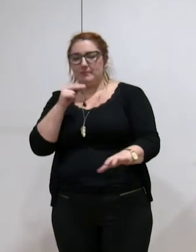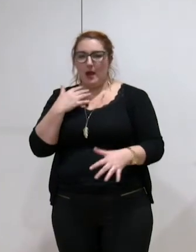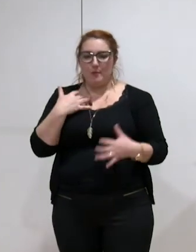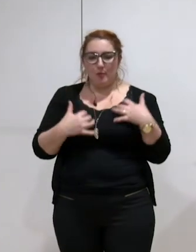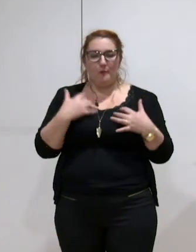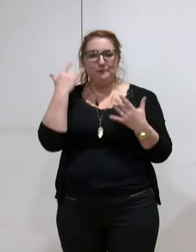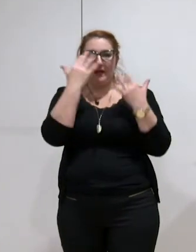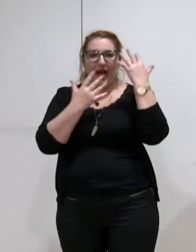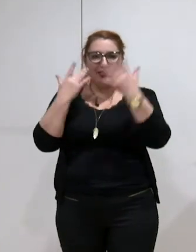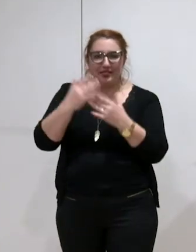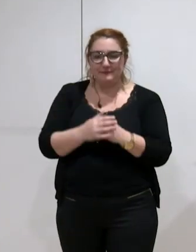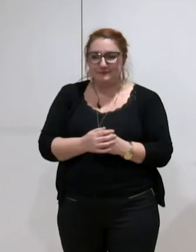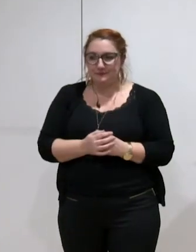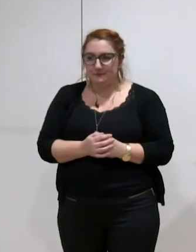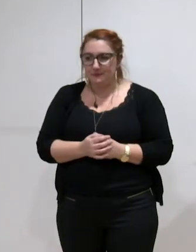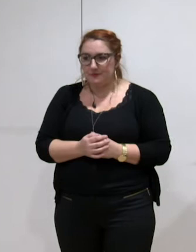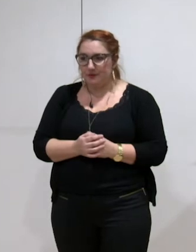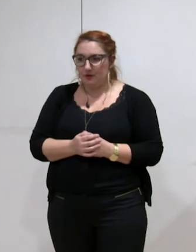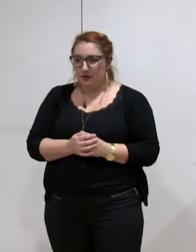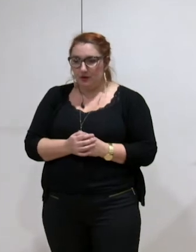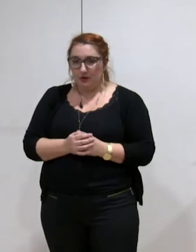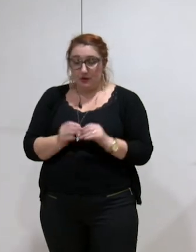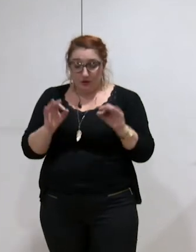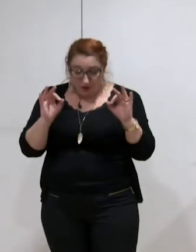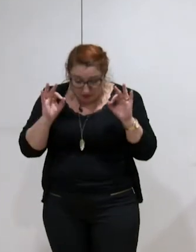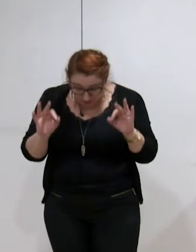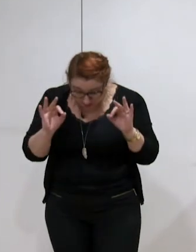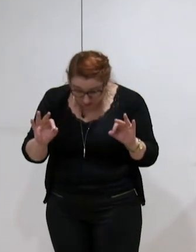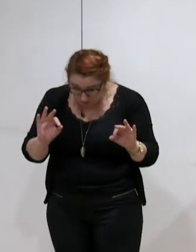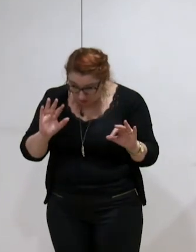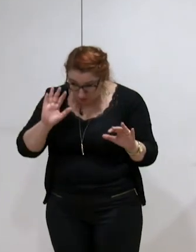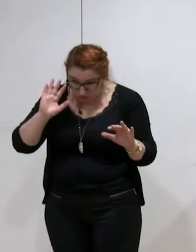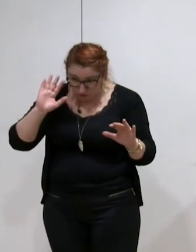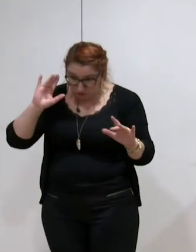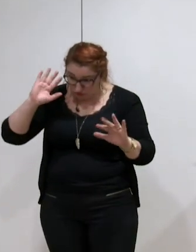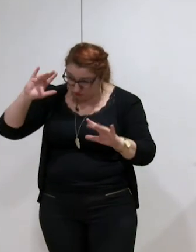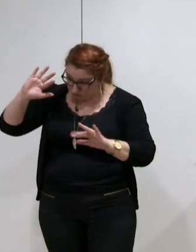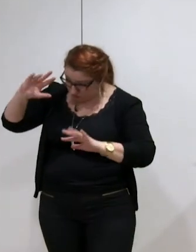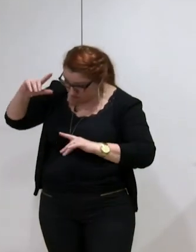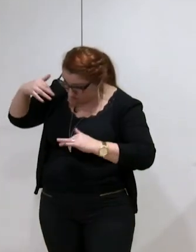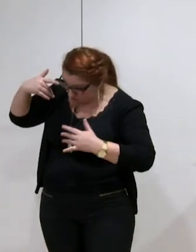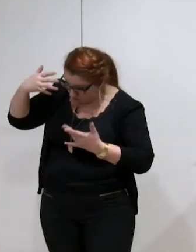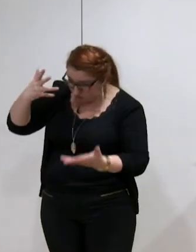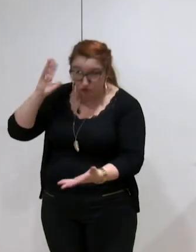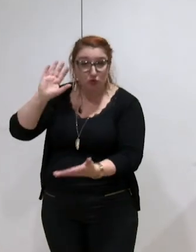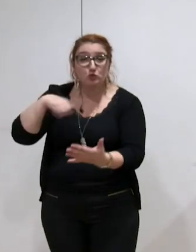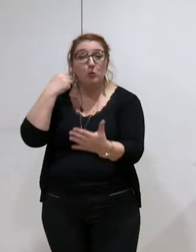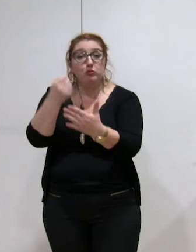D'ailleurs, les incertitudes ont plané jusqu'au bout puisque la veille de la décision,